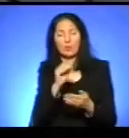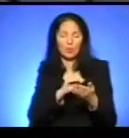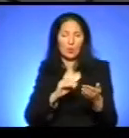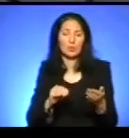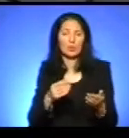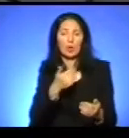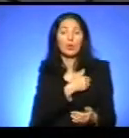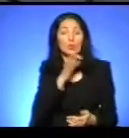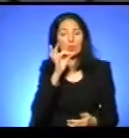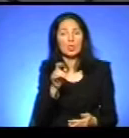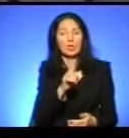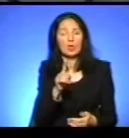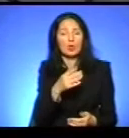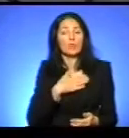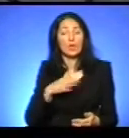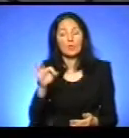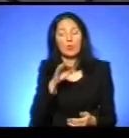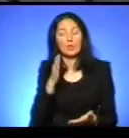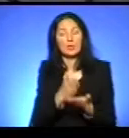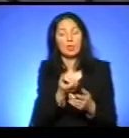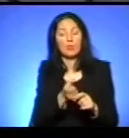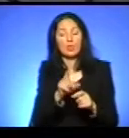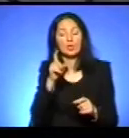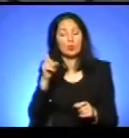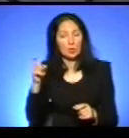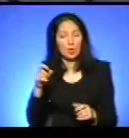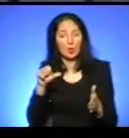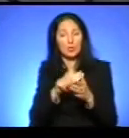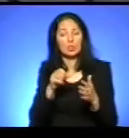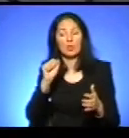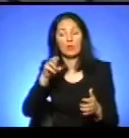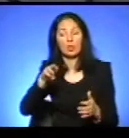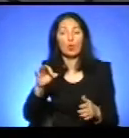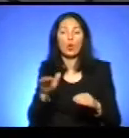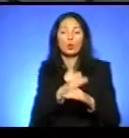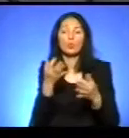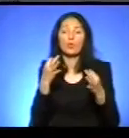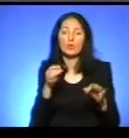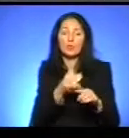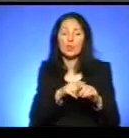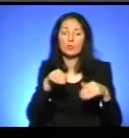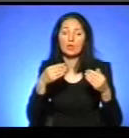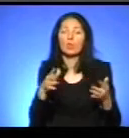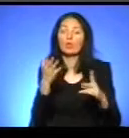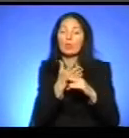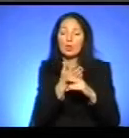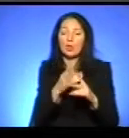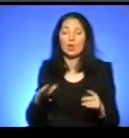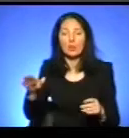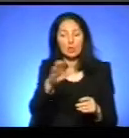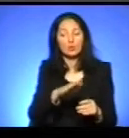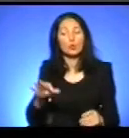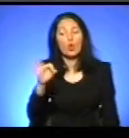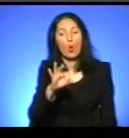також зазначити, що в нас в області є більше сотні учасників АТО-добровольців, яким надано пільги в межах області.